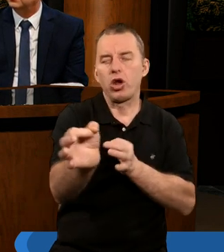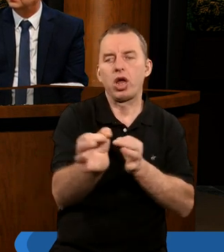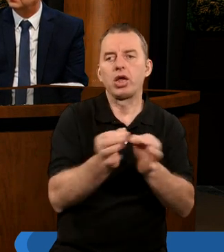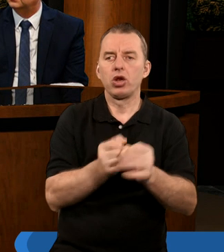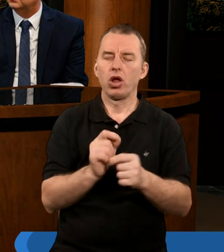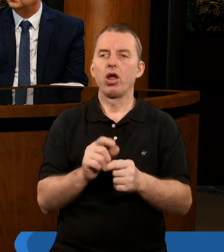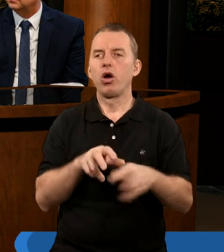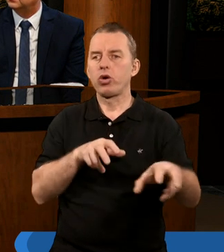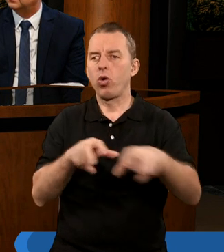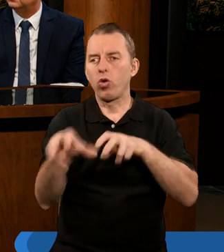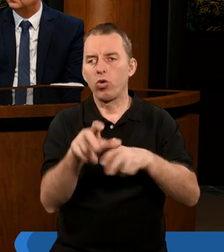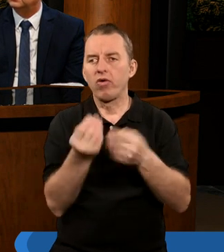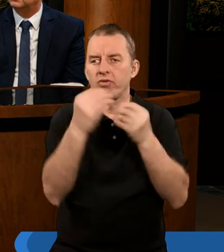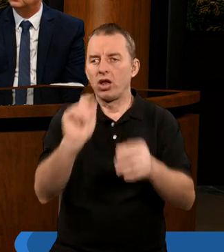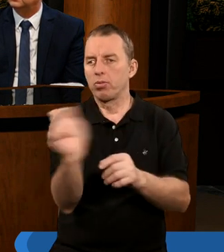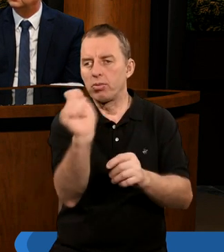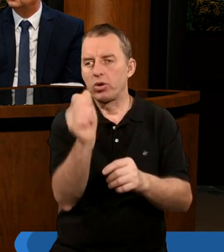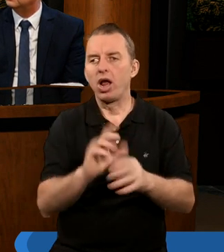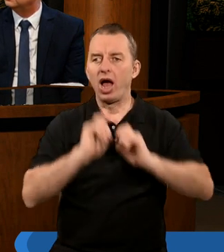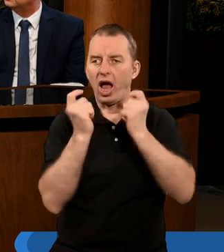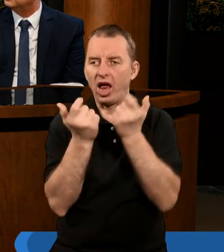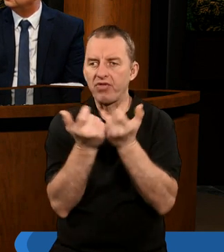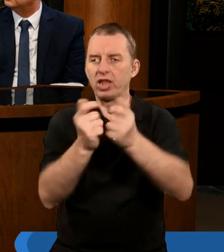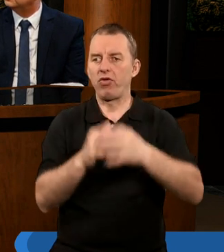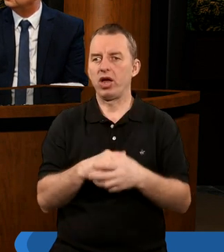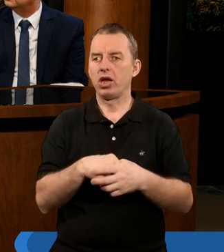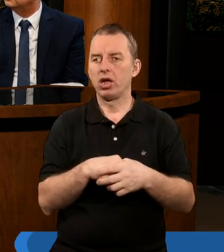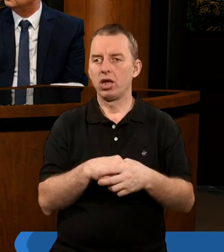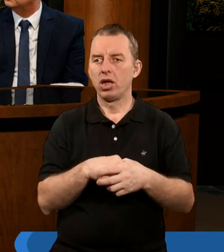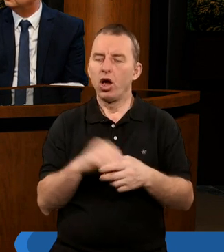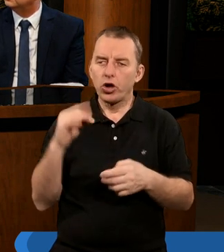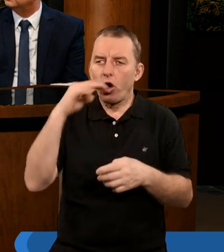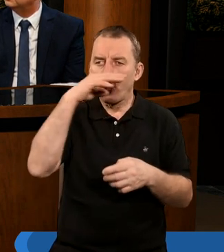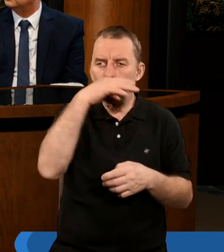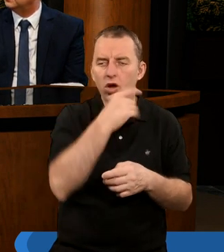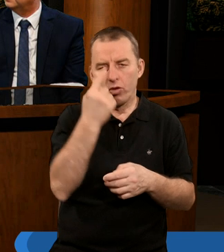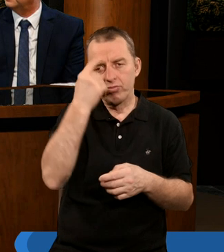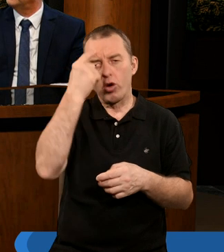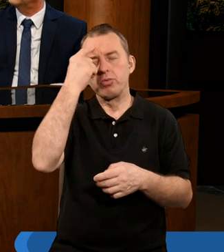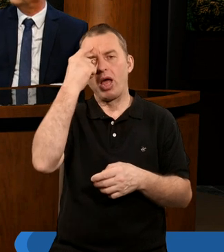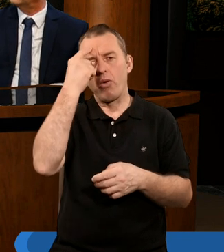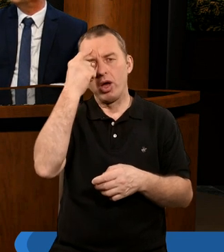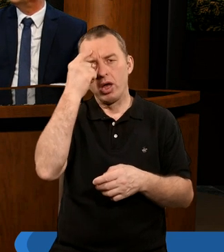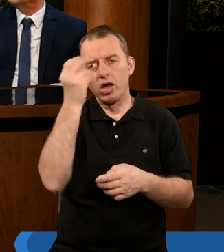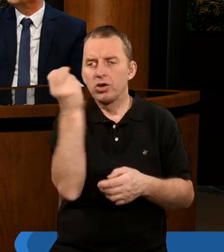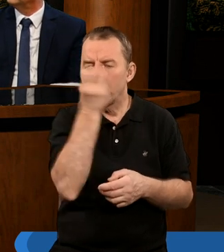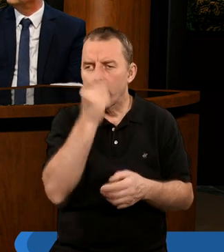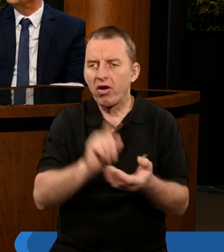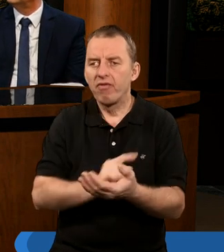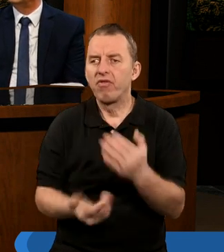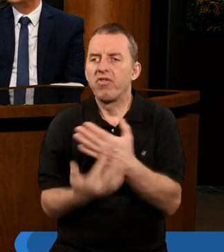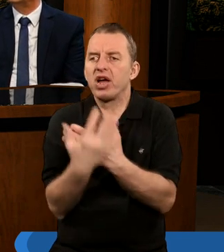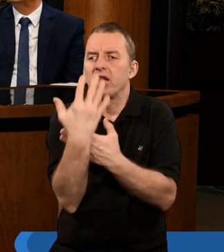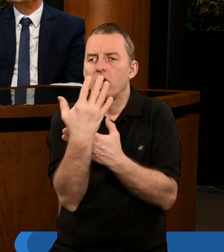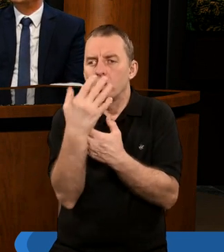z ruchu Wielkiego Przebudzenia Adwentowego. To rozczarowanie, o którym wspomniałeś, z czego ono wynikało? Czy